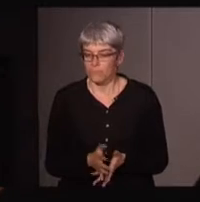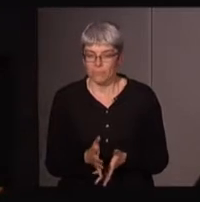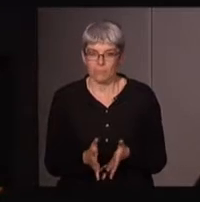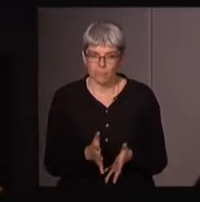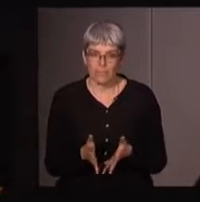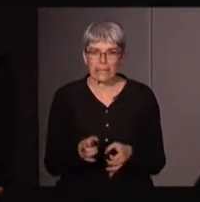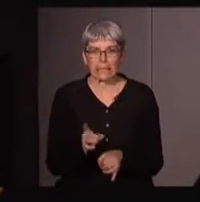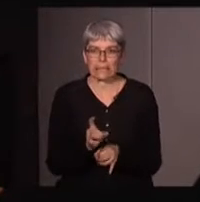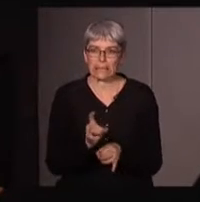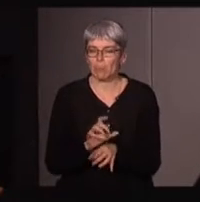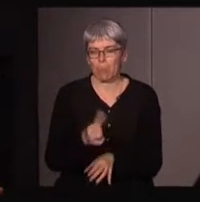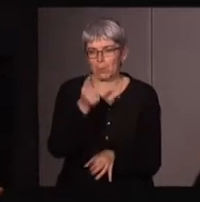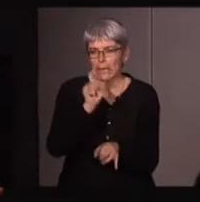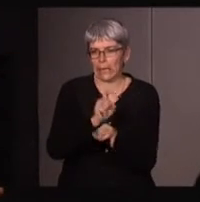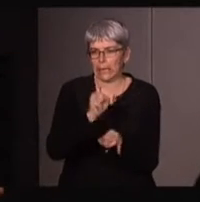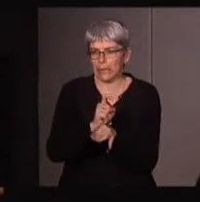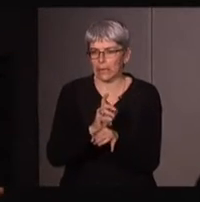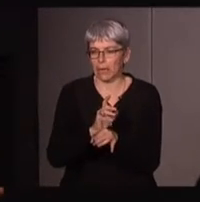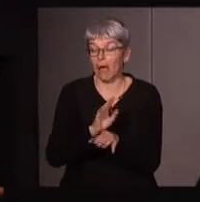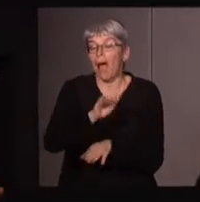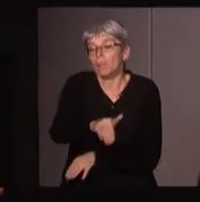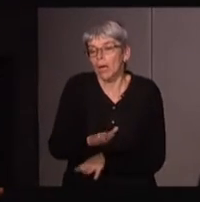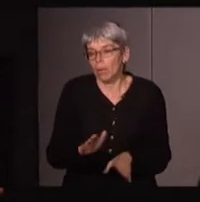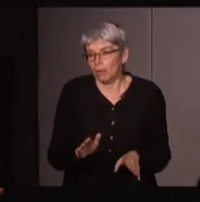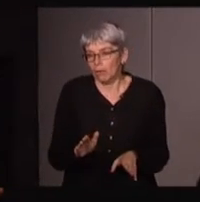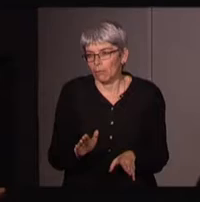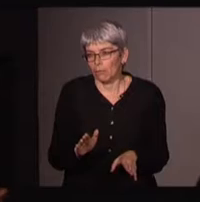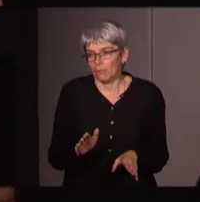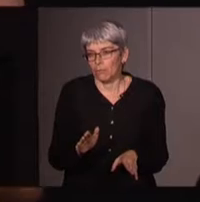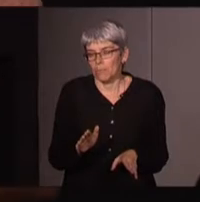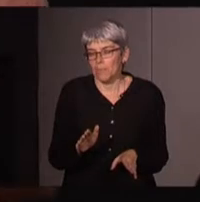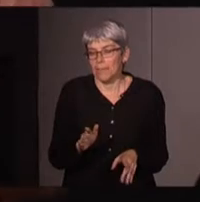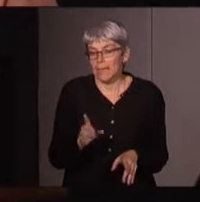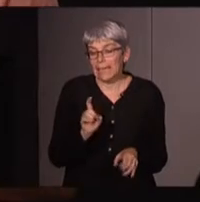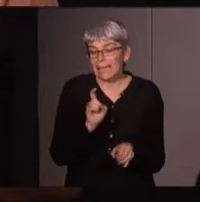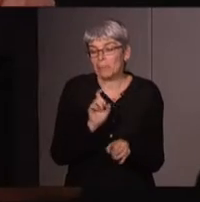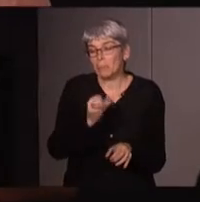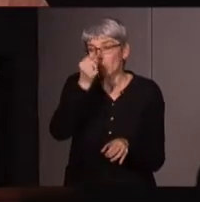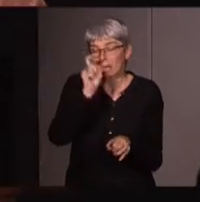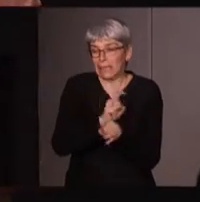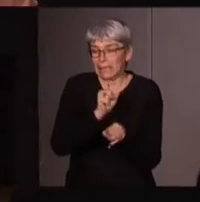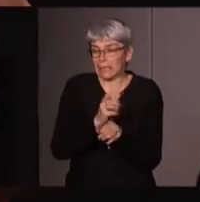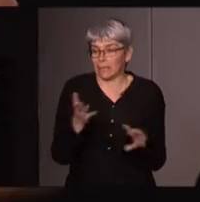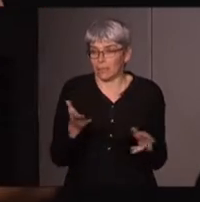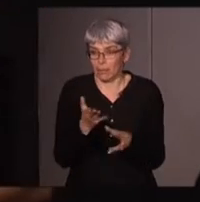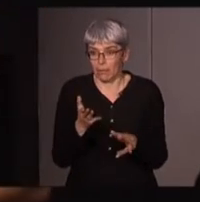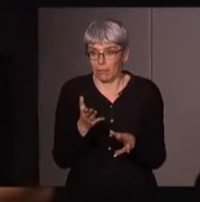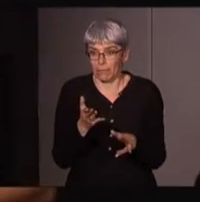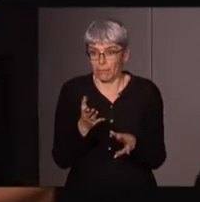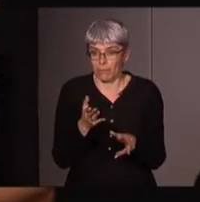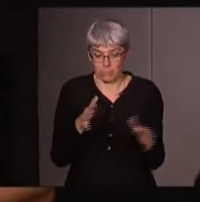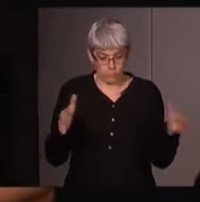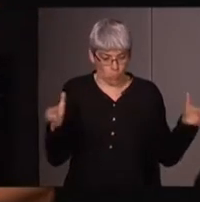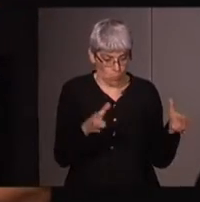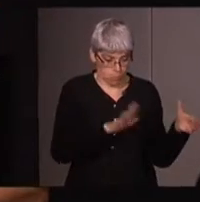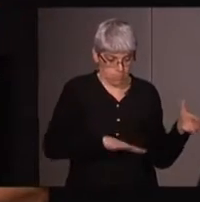La critique évidemment principale, après coup, pratiquement plus que pendant, va revenir sur ce point-là, mais la critique principale qui a été adressée à ces éco